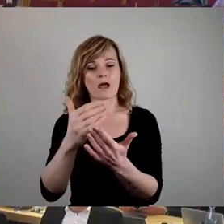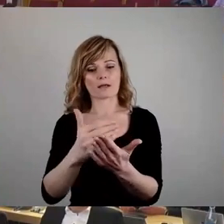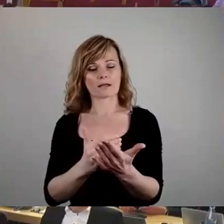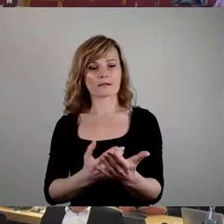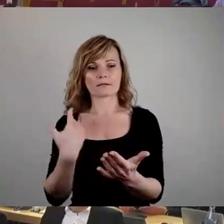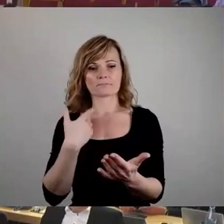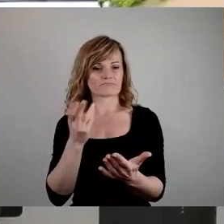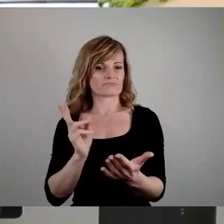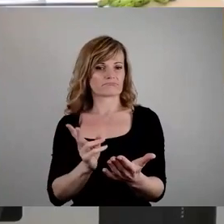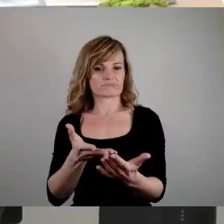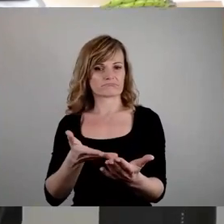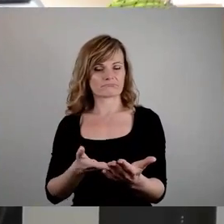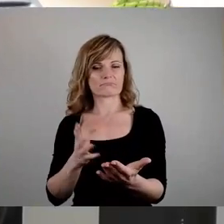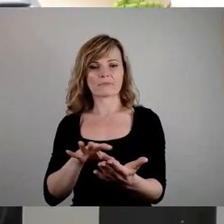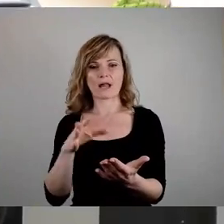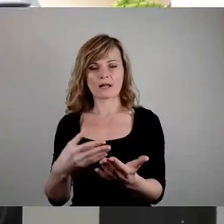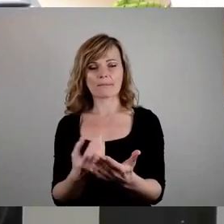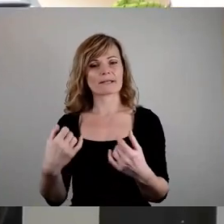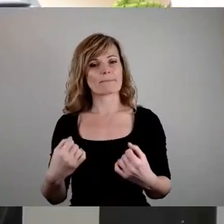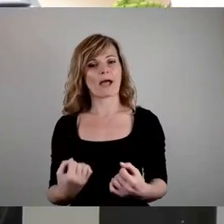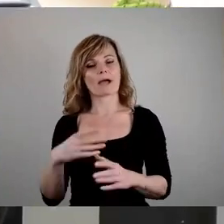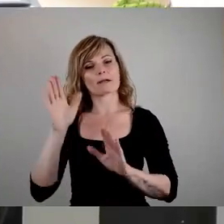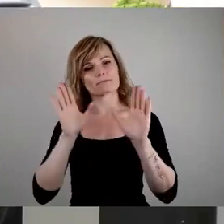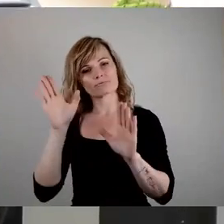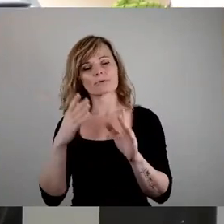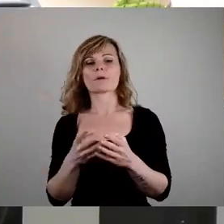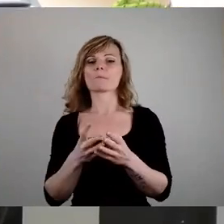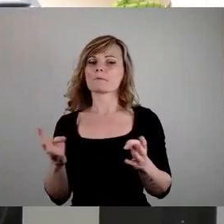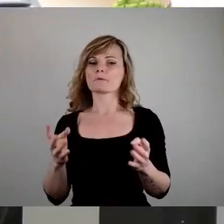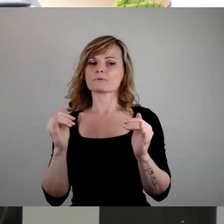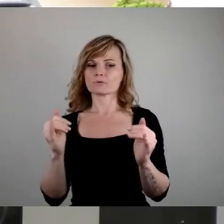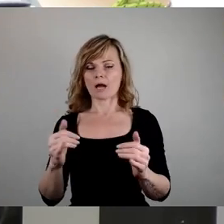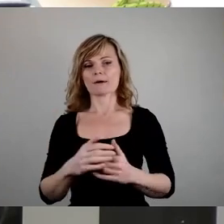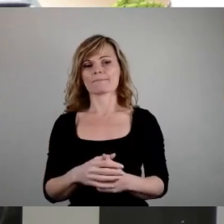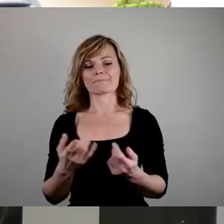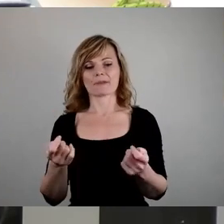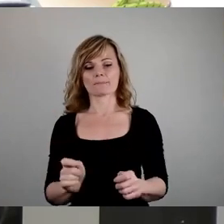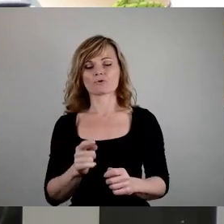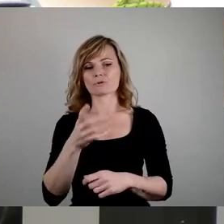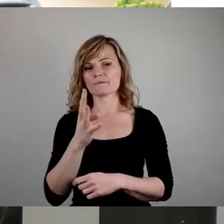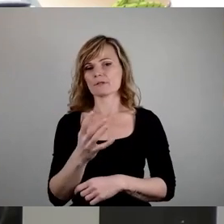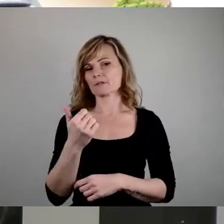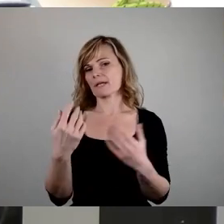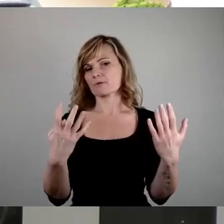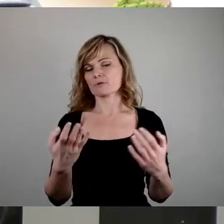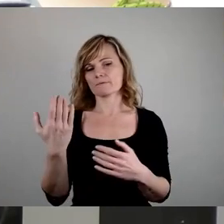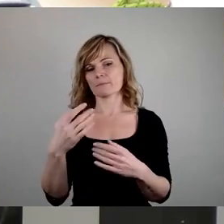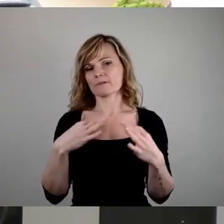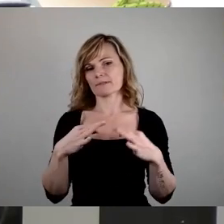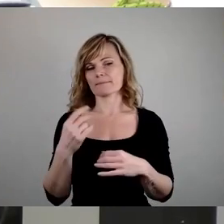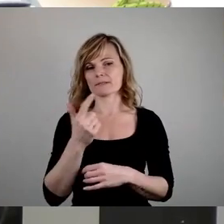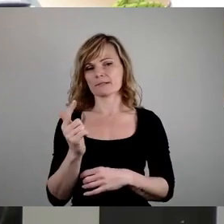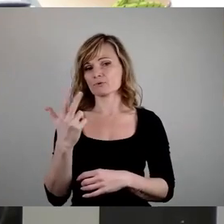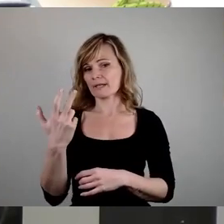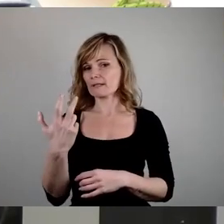allgemeine Mehrheit finden, eine breite Mehrheit, sagt man ja immer. Die setzt den Beschluss 491 vom September 2023 um,